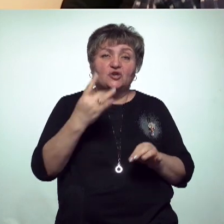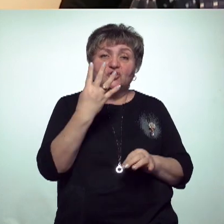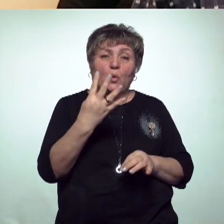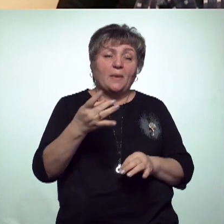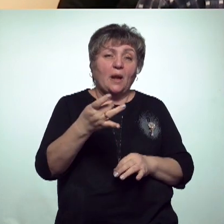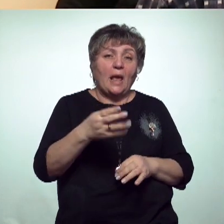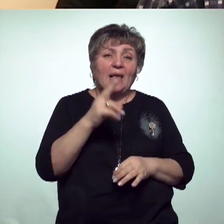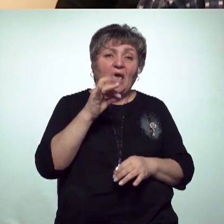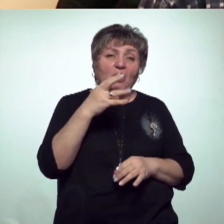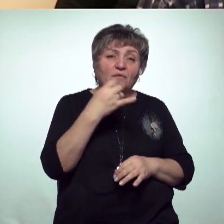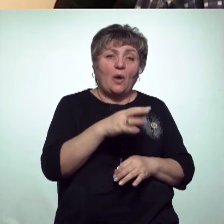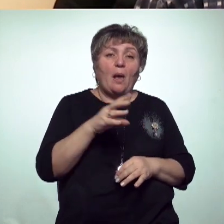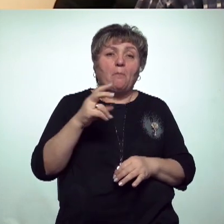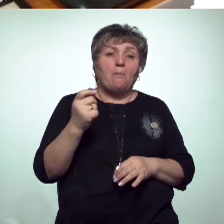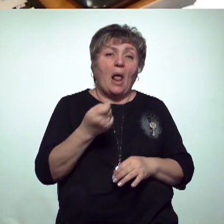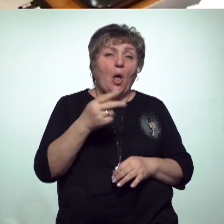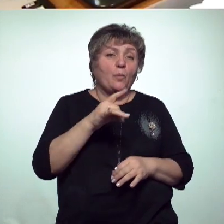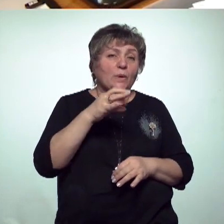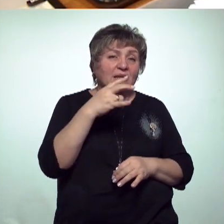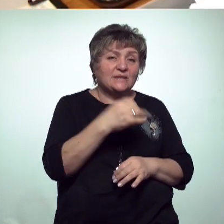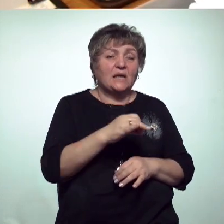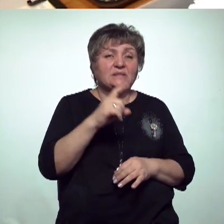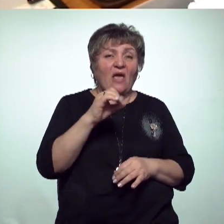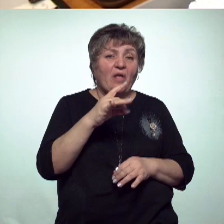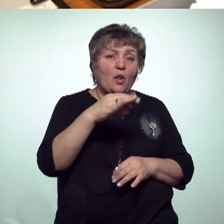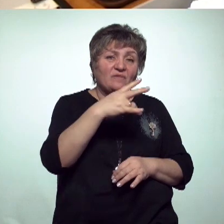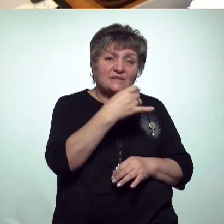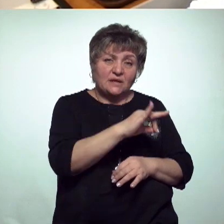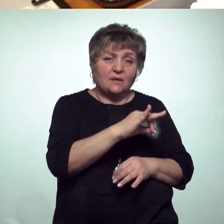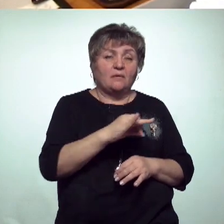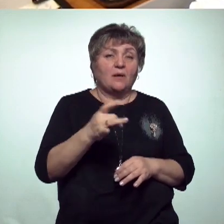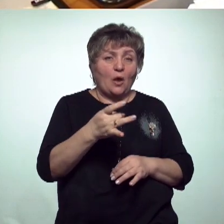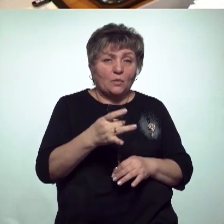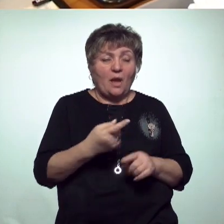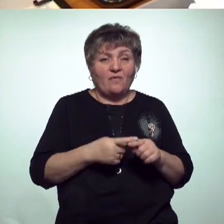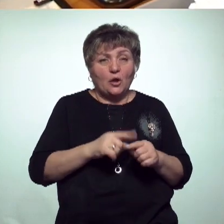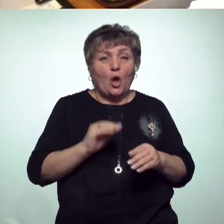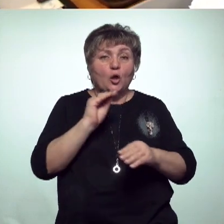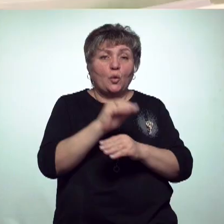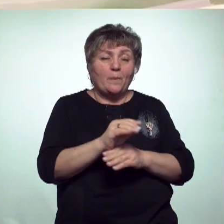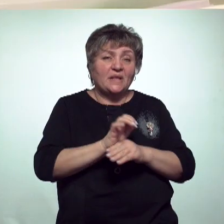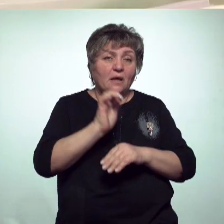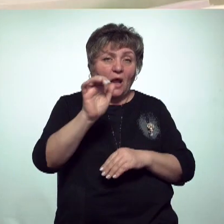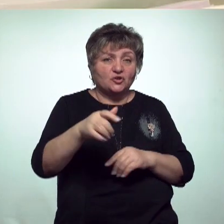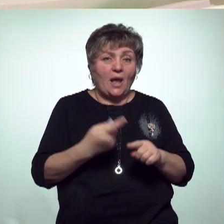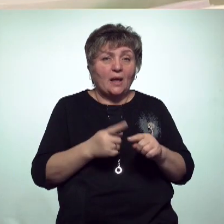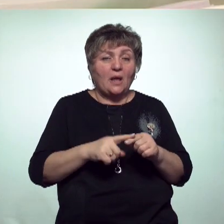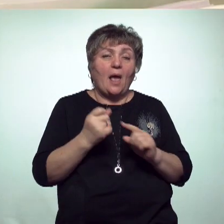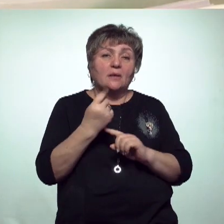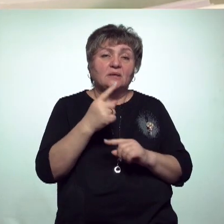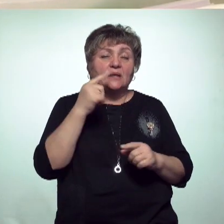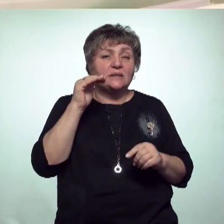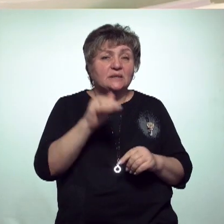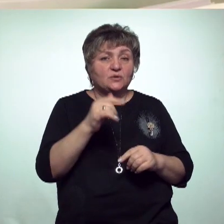районам. Это Киасовский, Малопургинский и Зарьяловский районы. В этих конвертах доптираж. Основную партию, а это 11 тысяч